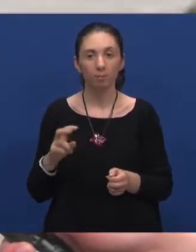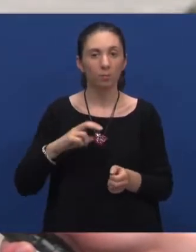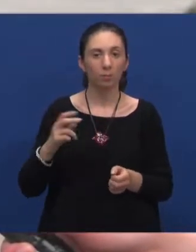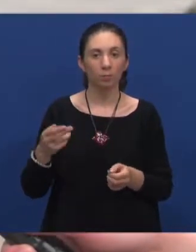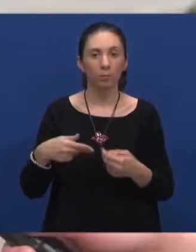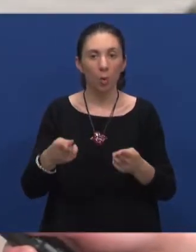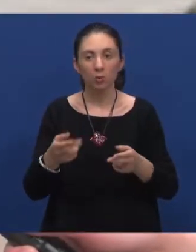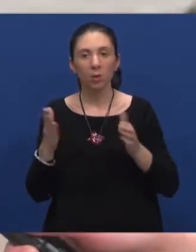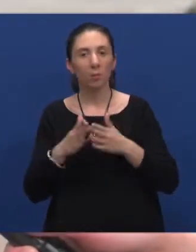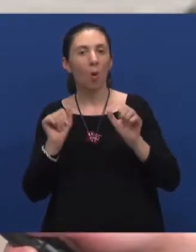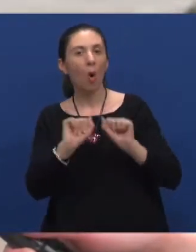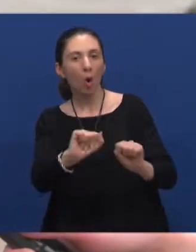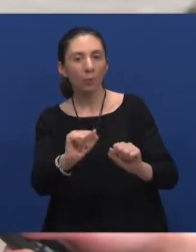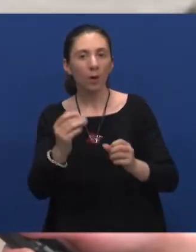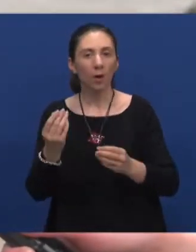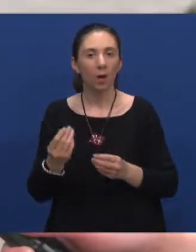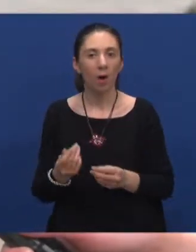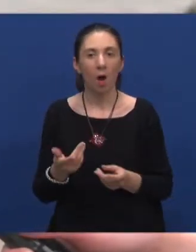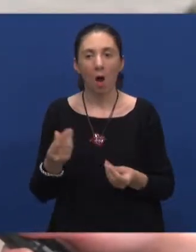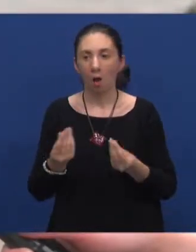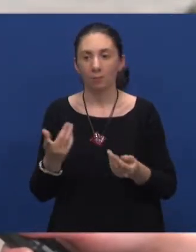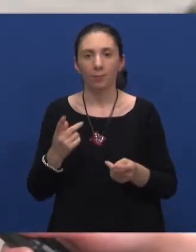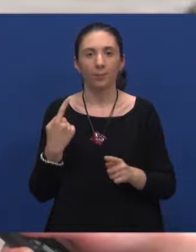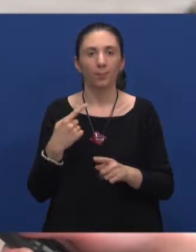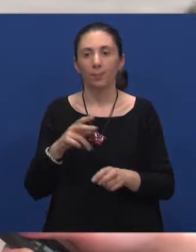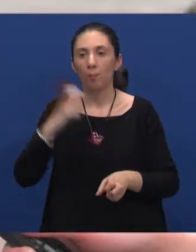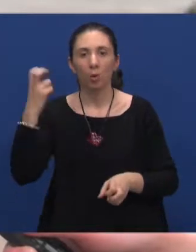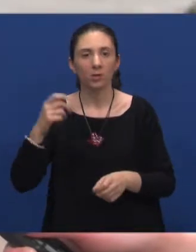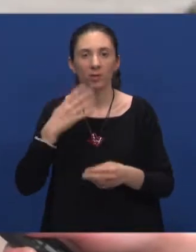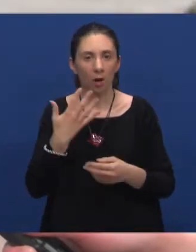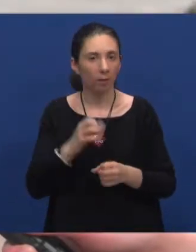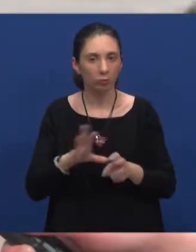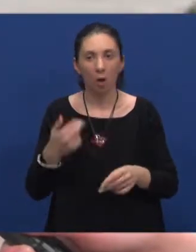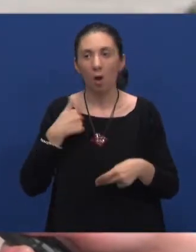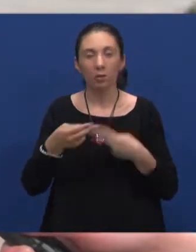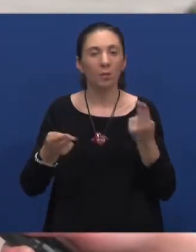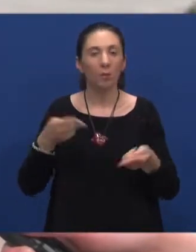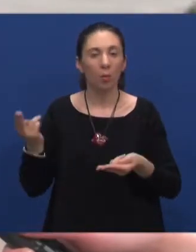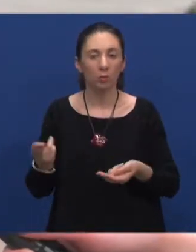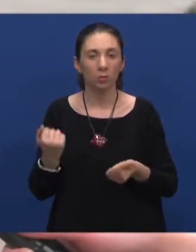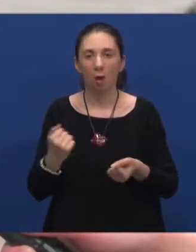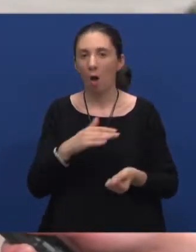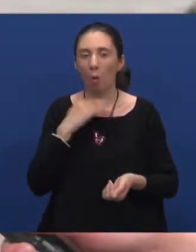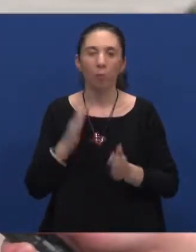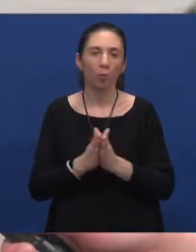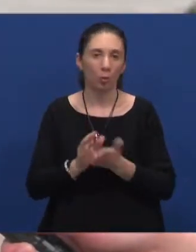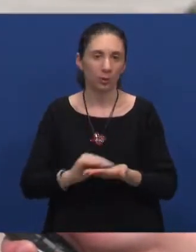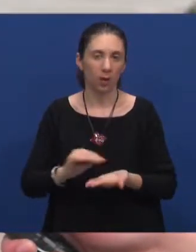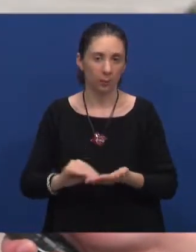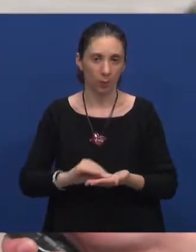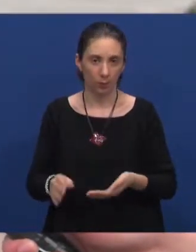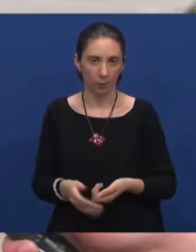niti odbijenicu, a ne nekakav poziv na razgovor, a poslala sam jako puno molbi